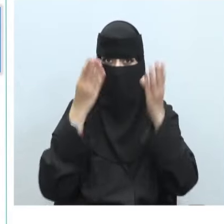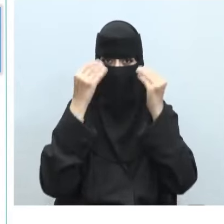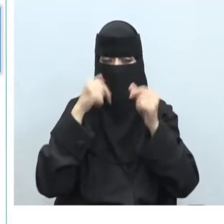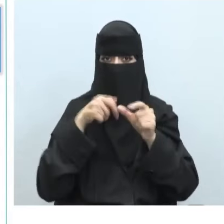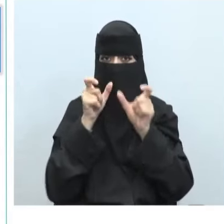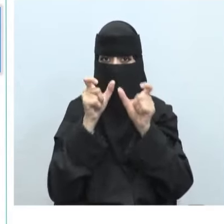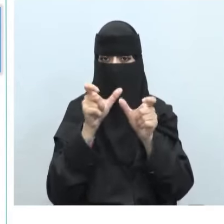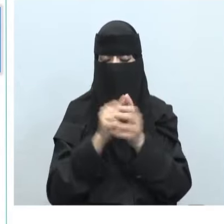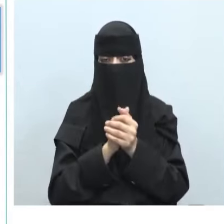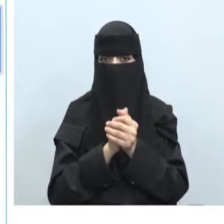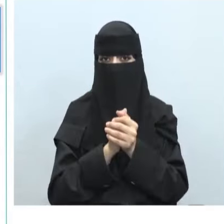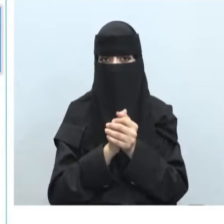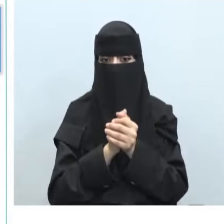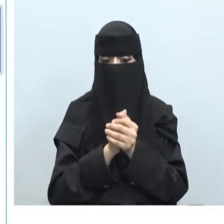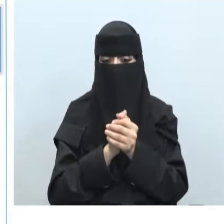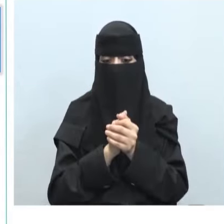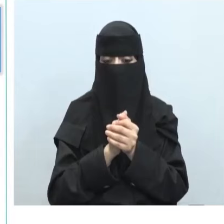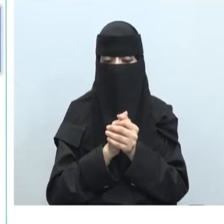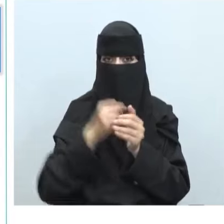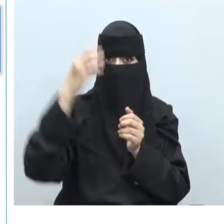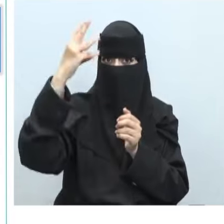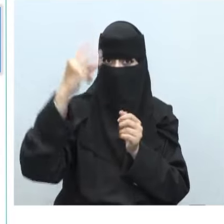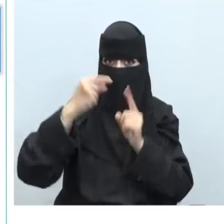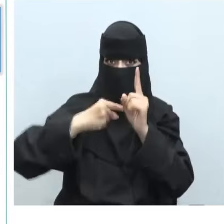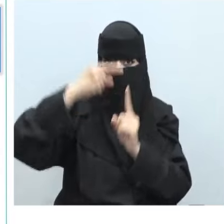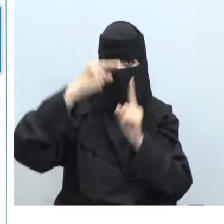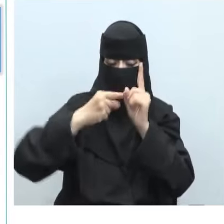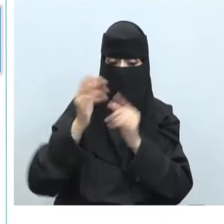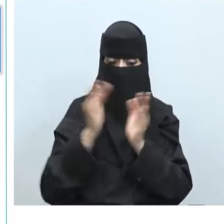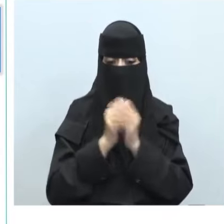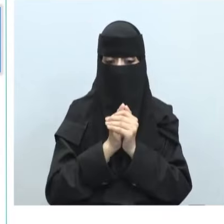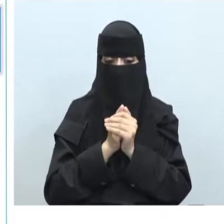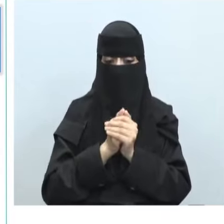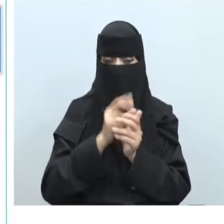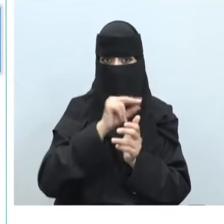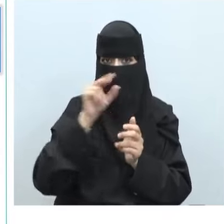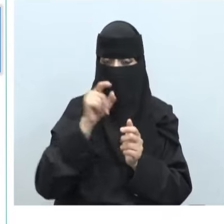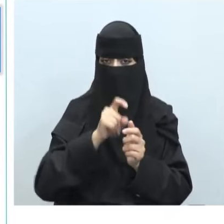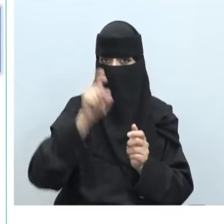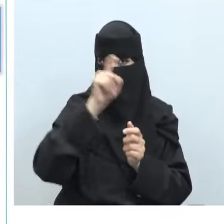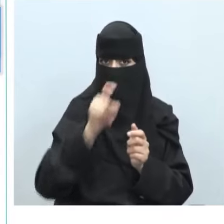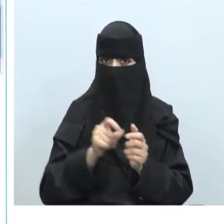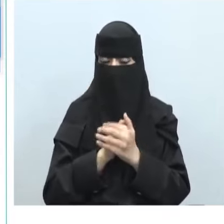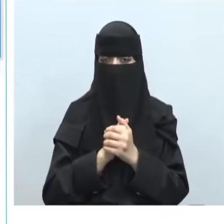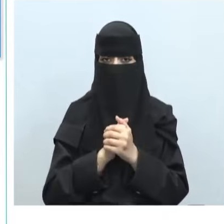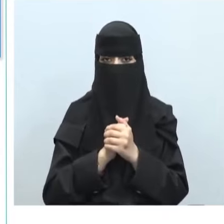وحمايتها المعايير القياسية الامتثال والمساءلة